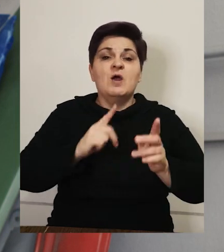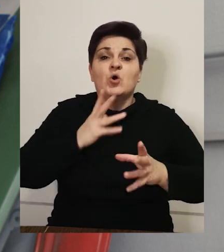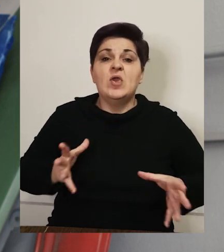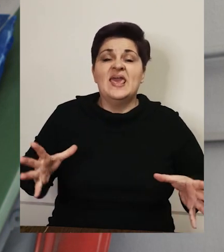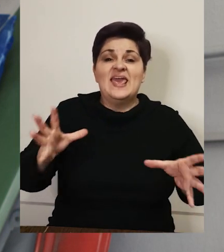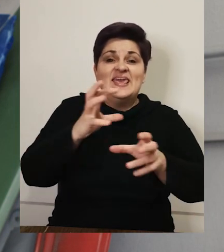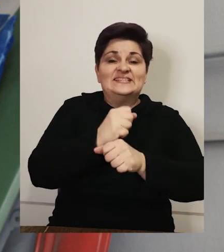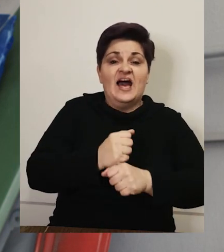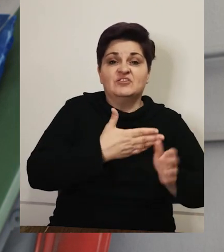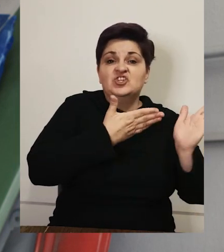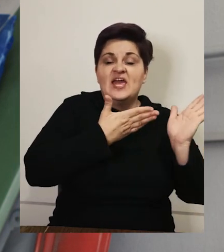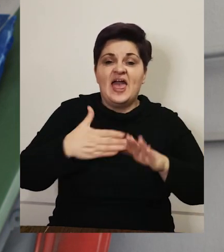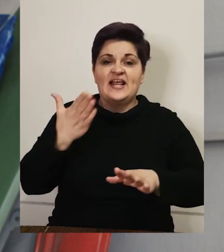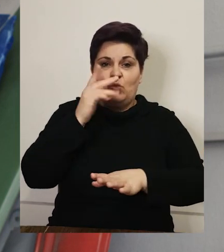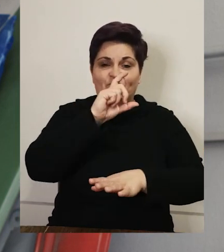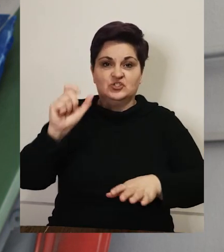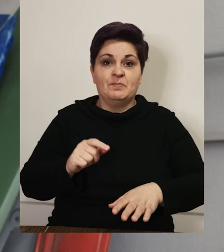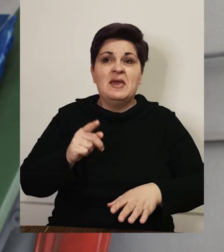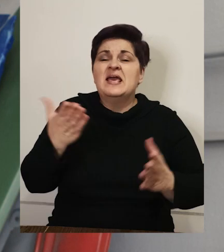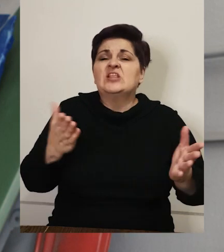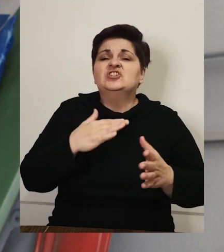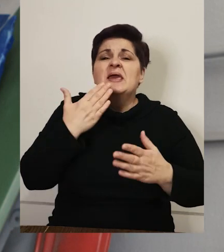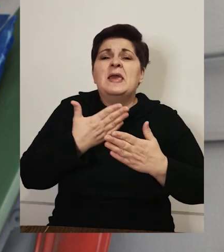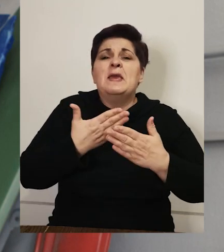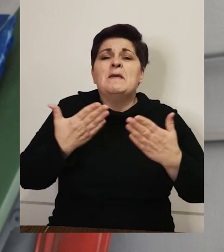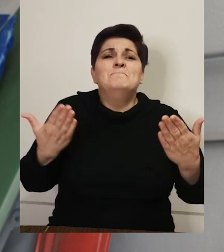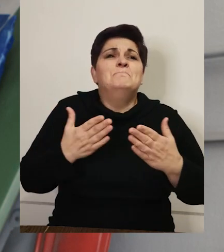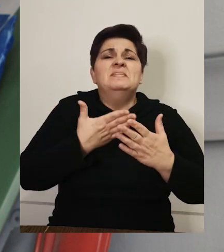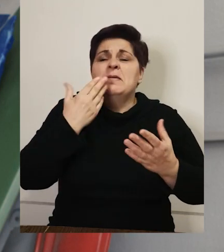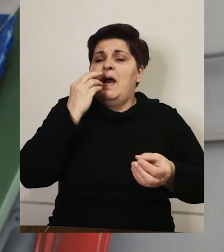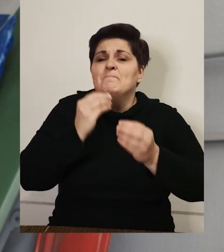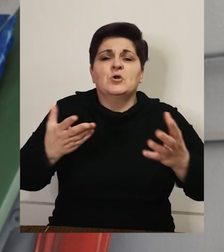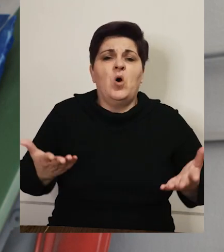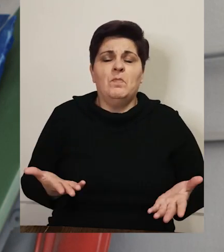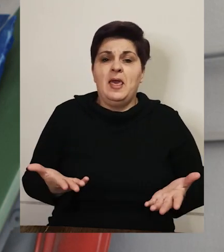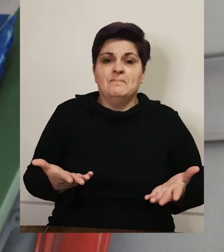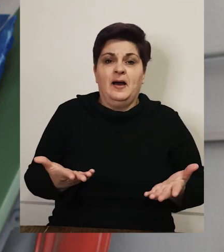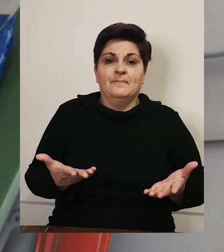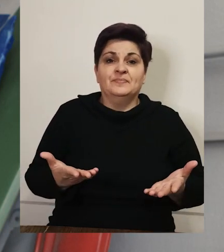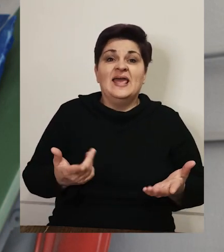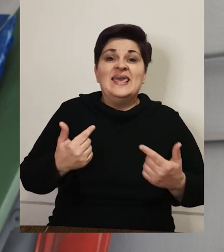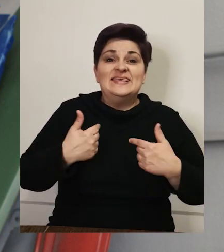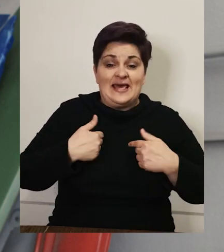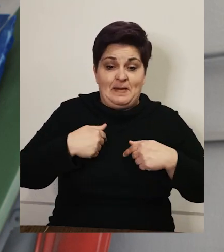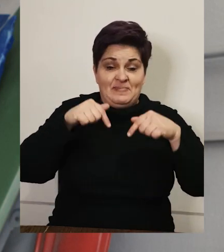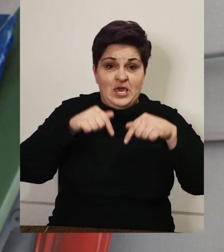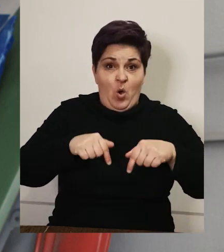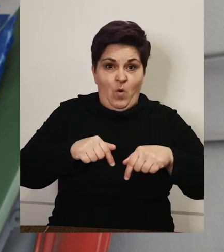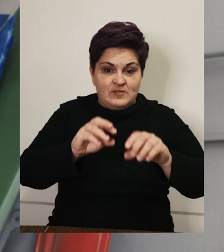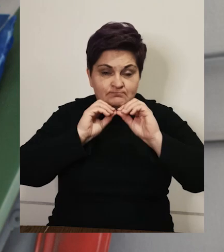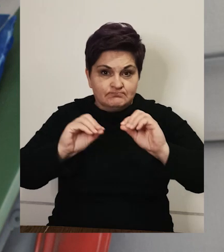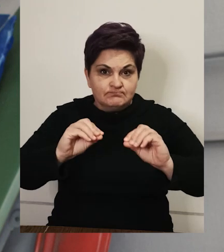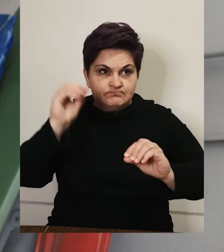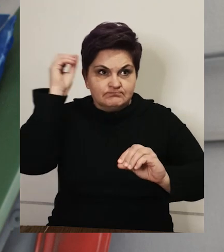učenicima koji završe redovne škole. To znači bez ikakvog problema,